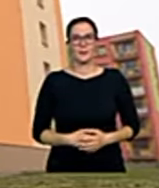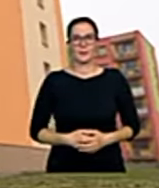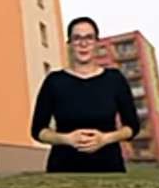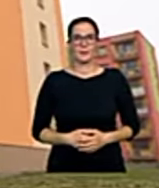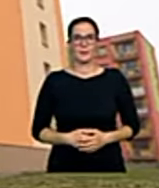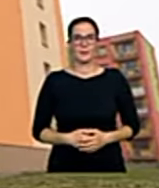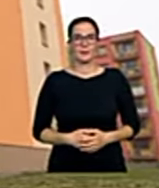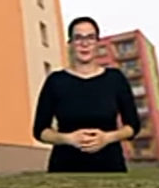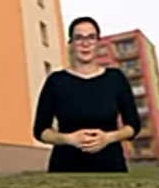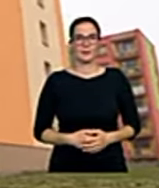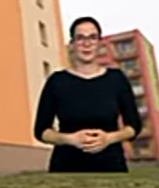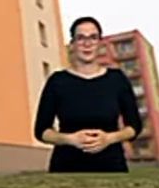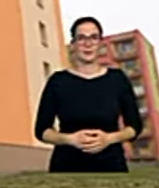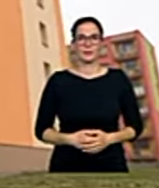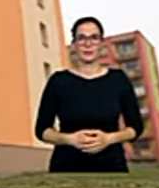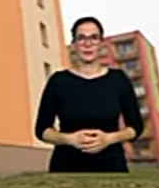Česká televize, Meziměstí.